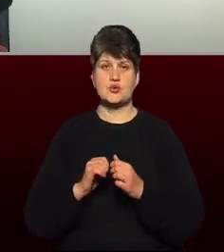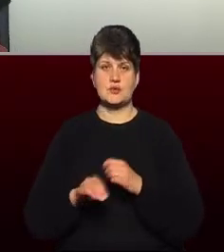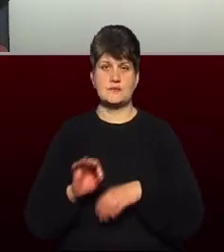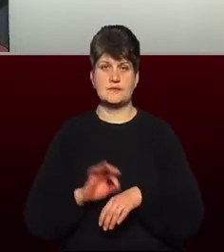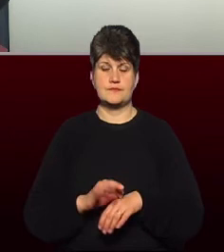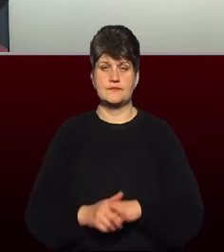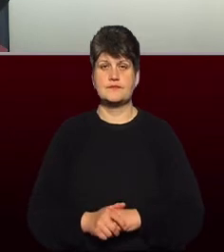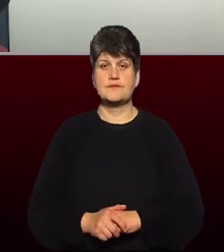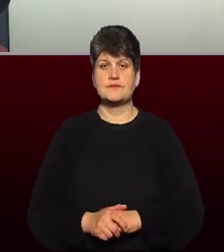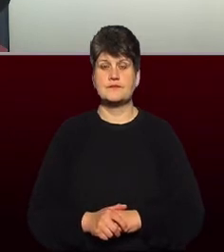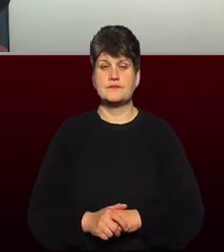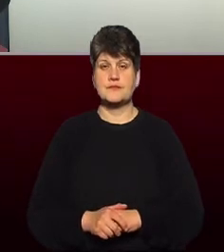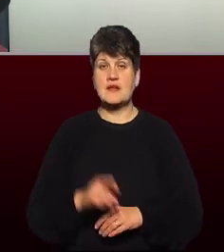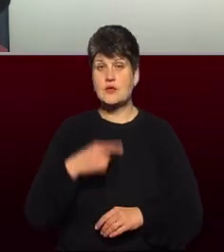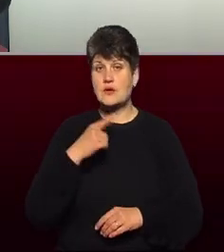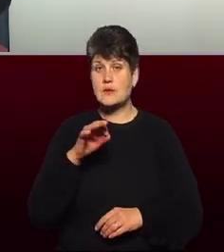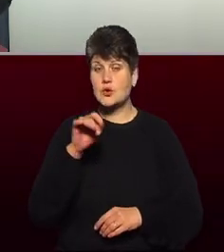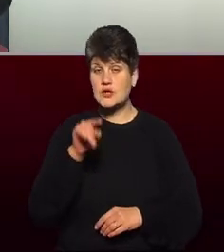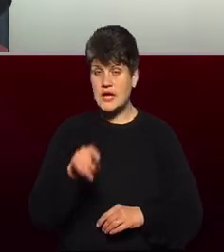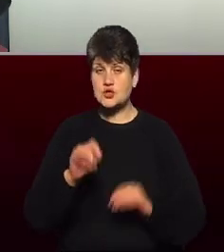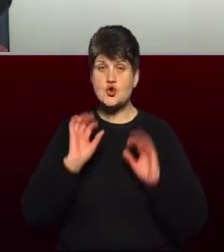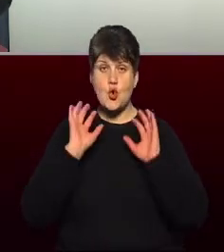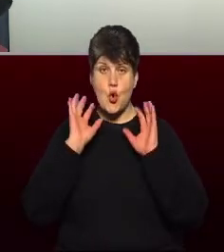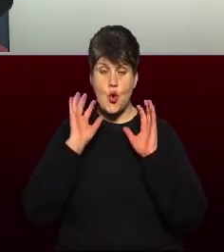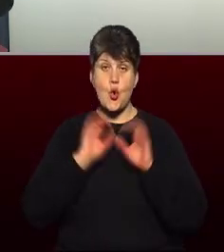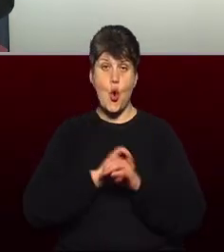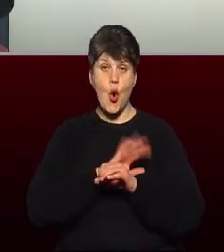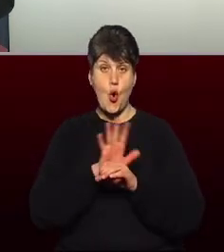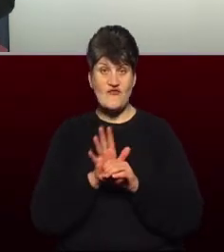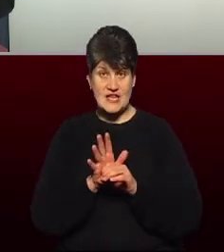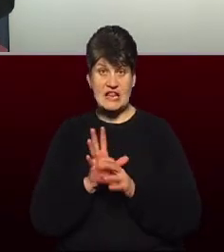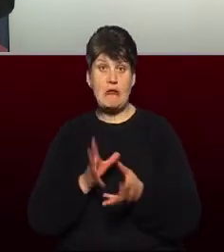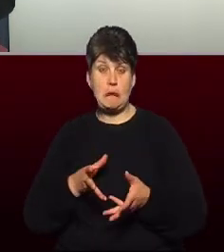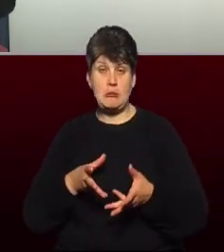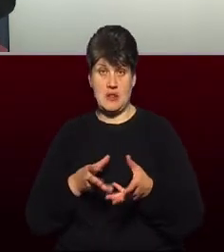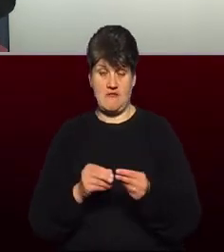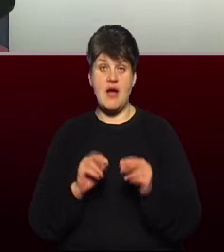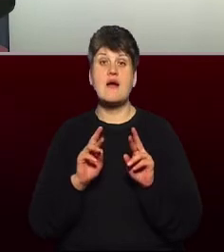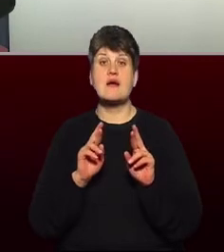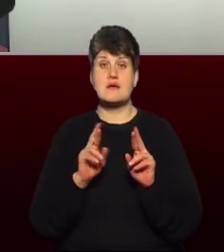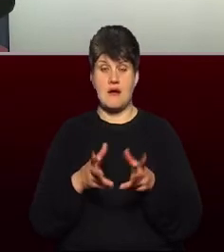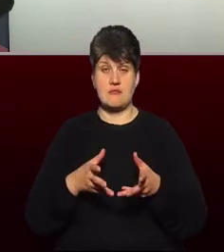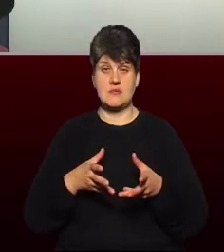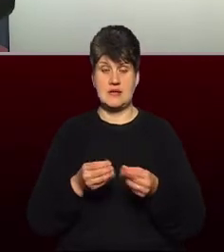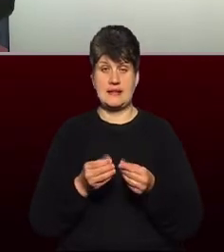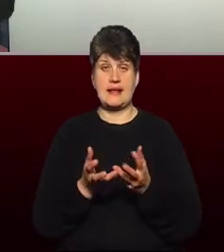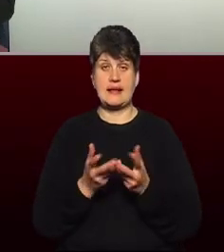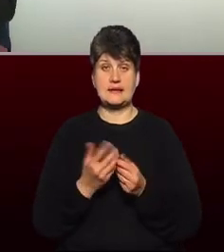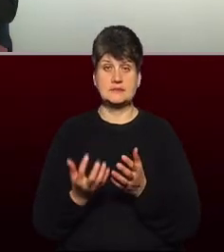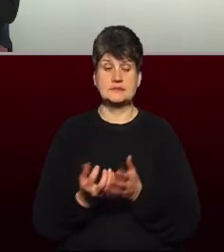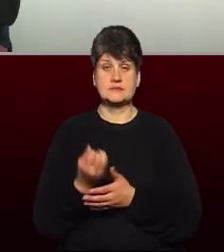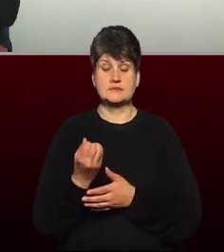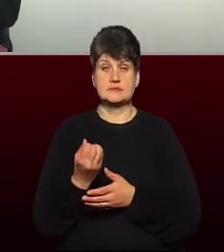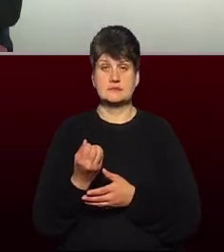говорили про те, що ковід впливає напряму. Власне, пандемія як вплинула на кількість виявлень? Саме скільки